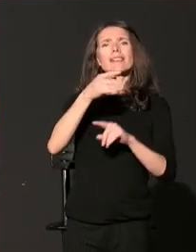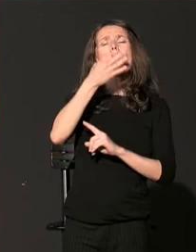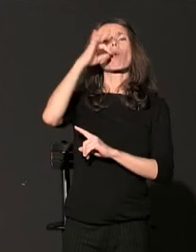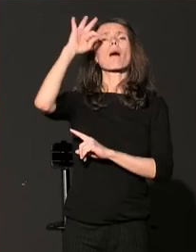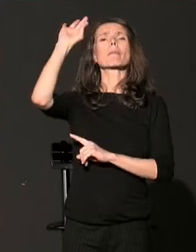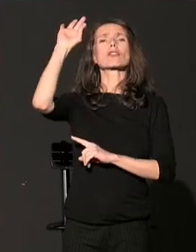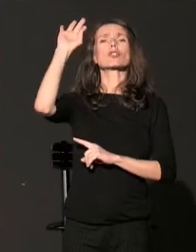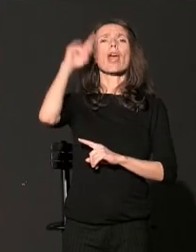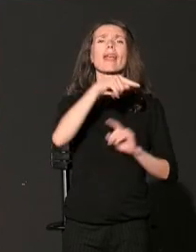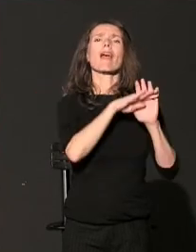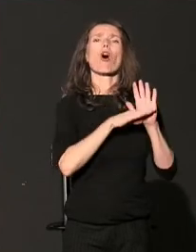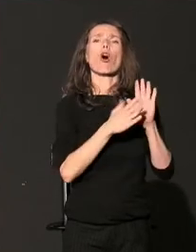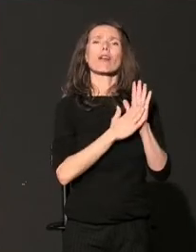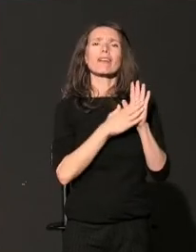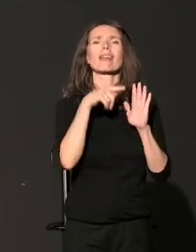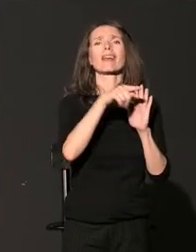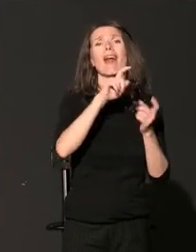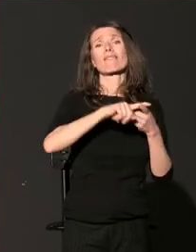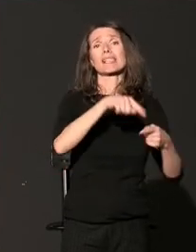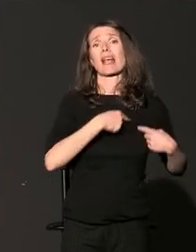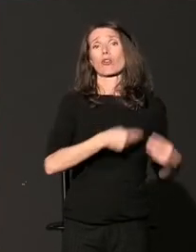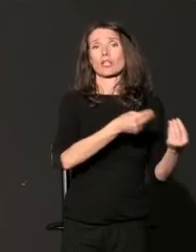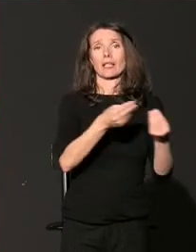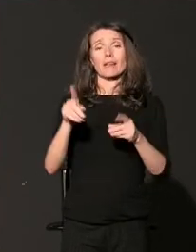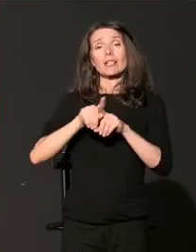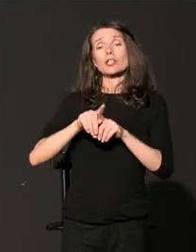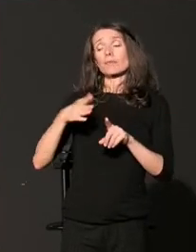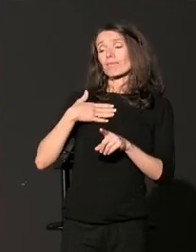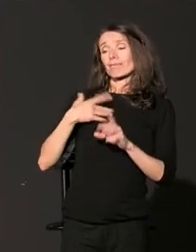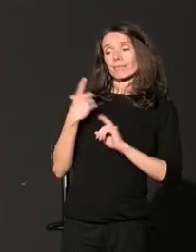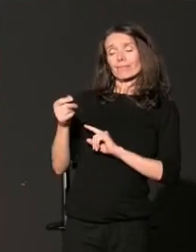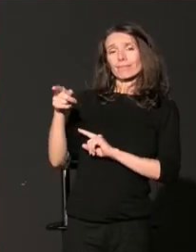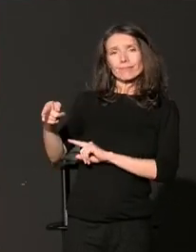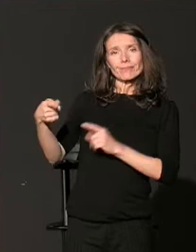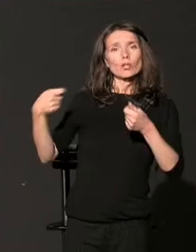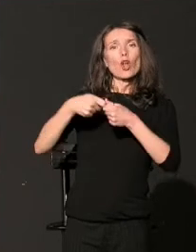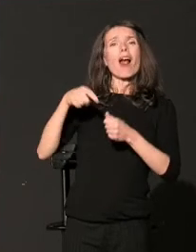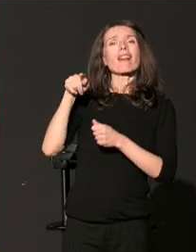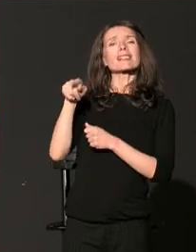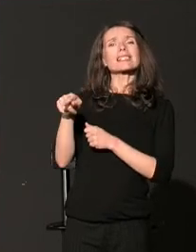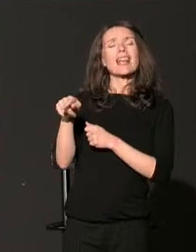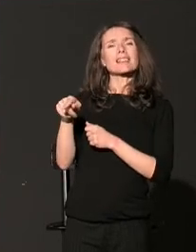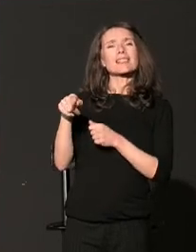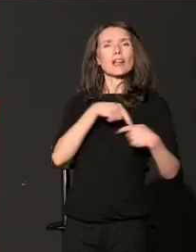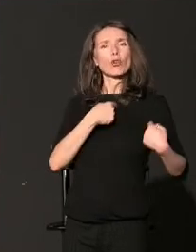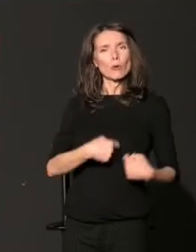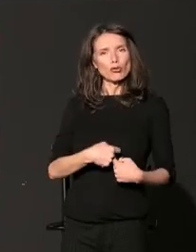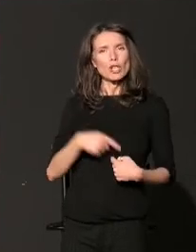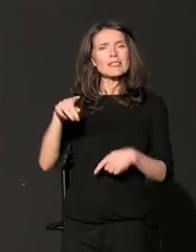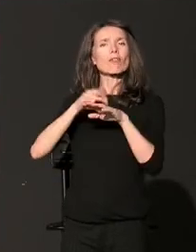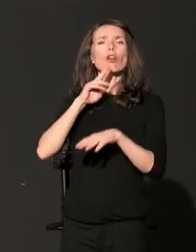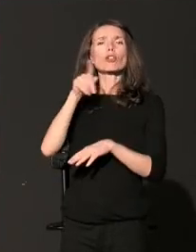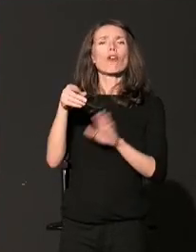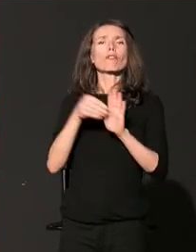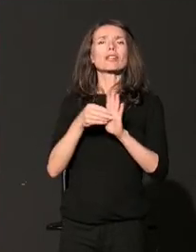zadavanja. Takođe bih se zahvalila i našim partnerima iz Koalicije za dobročinstvo koju predvodi fondacije Ana i Vlade Divac, a